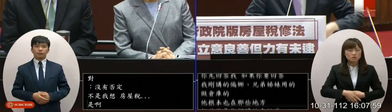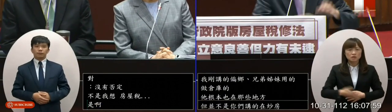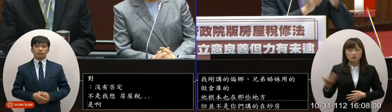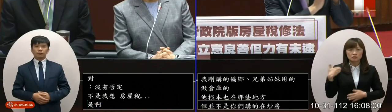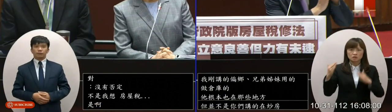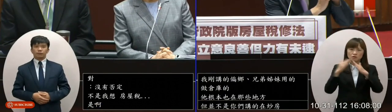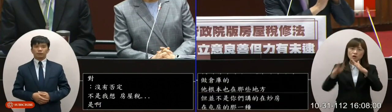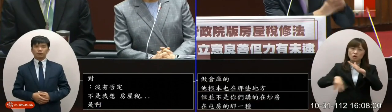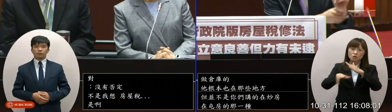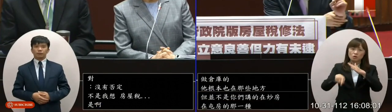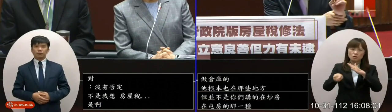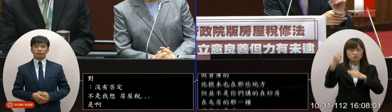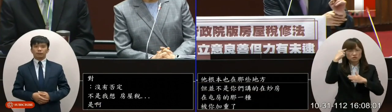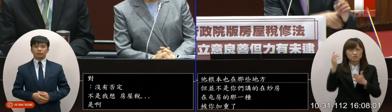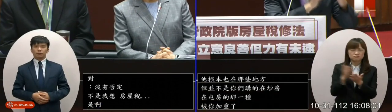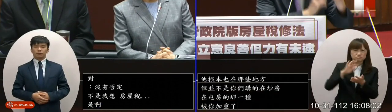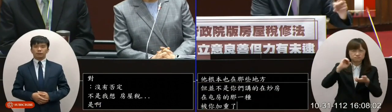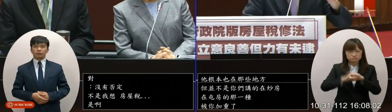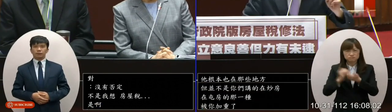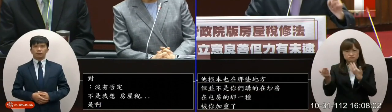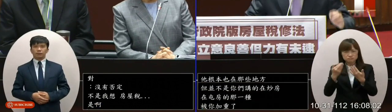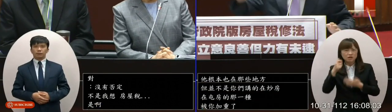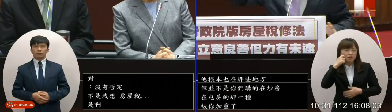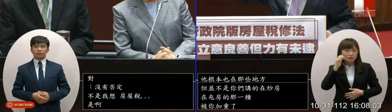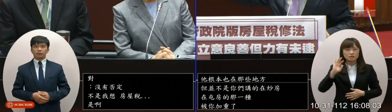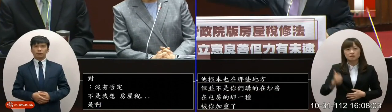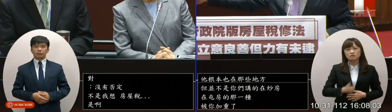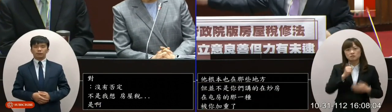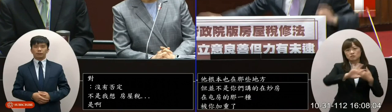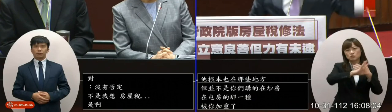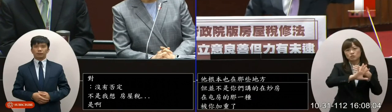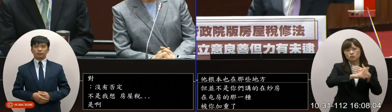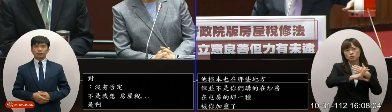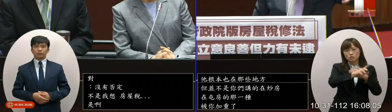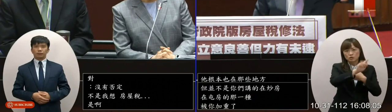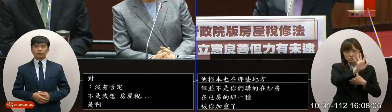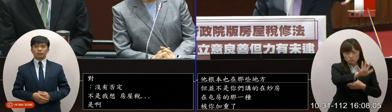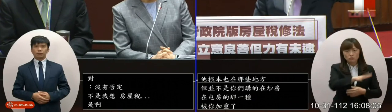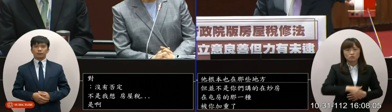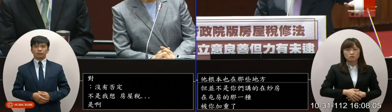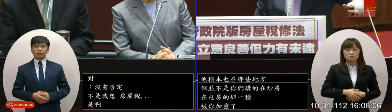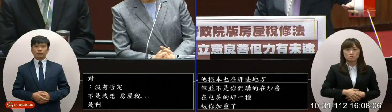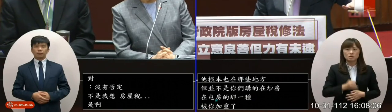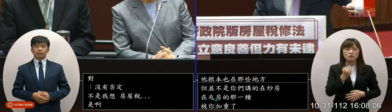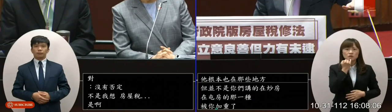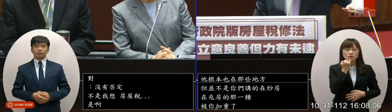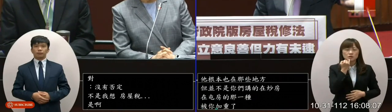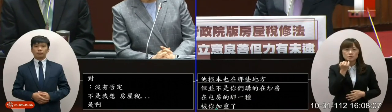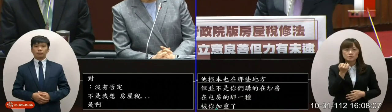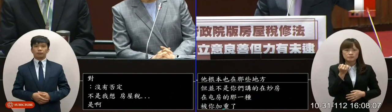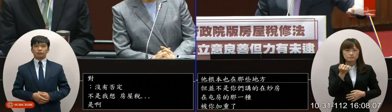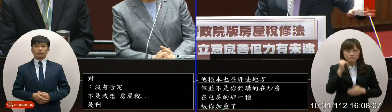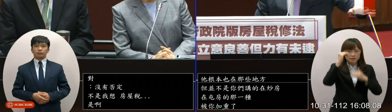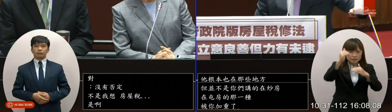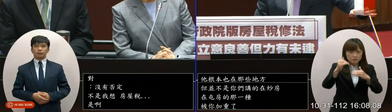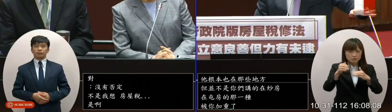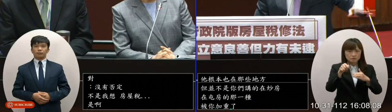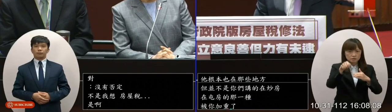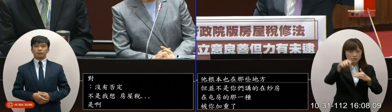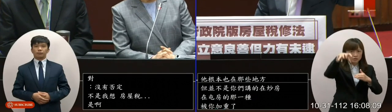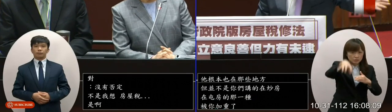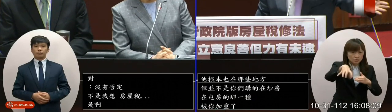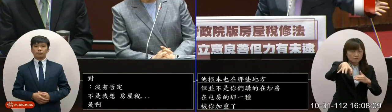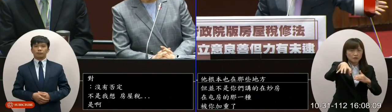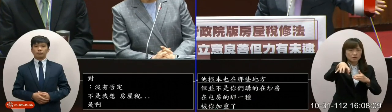空屋你就認為說很難定義但是他其實國外有在走又可以指定那種最需要的區域來加重稅率